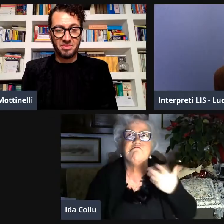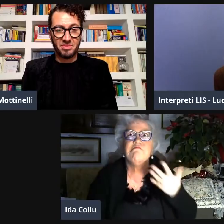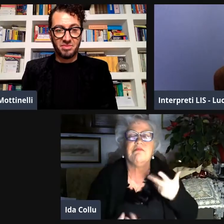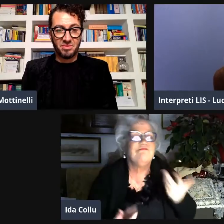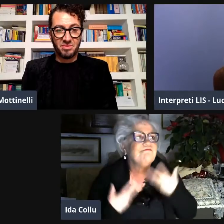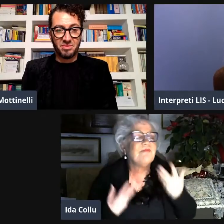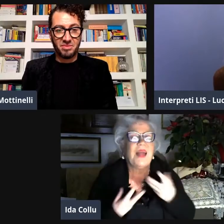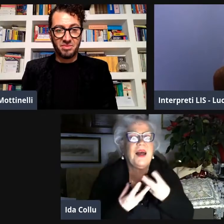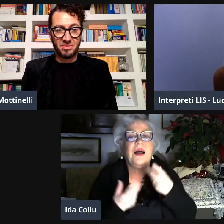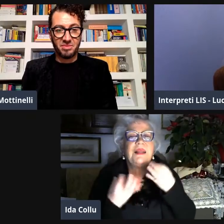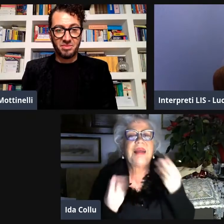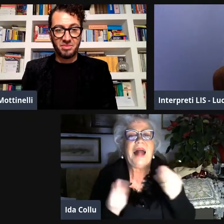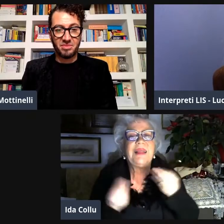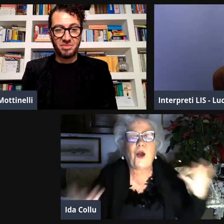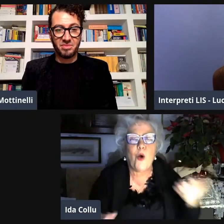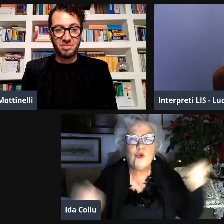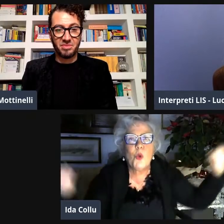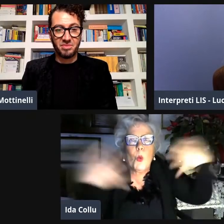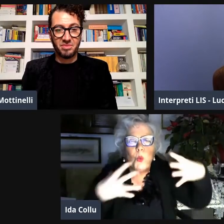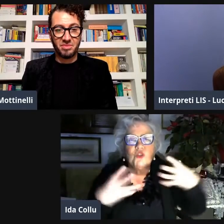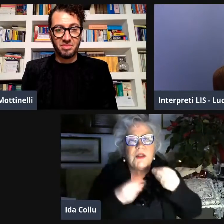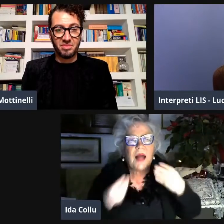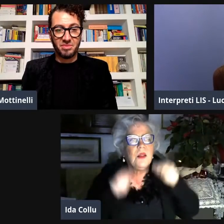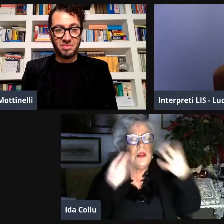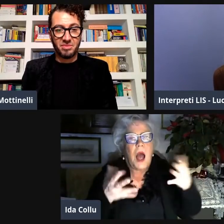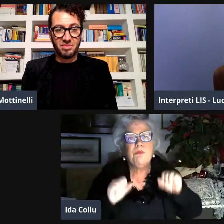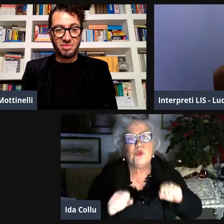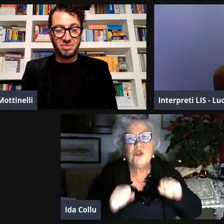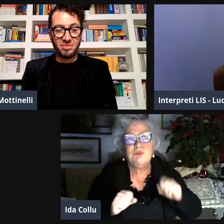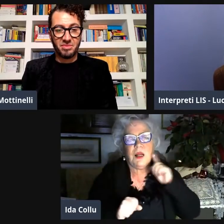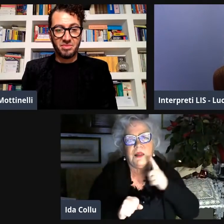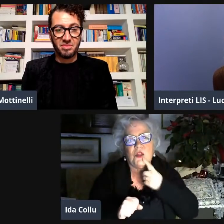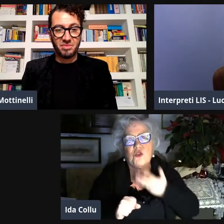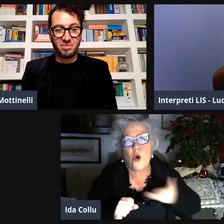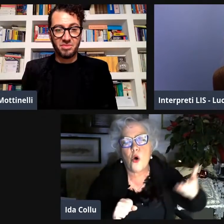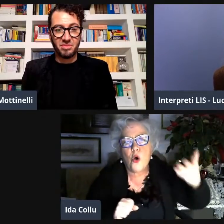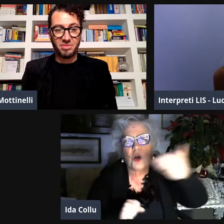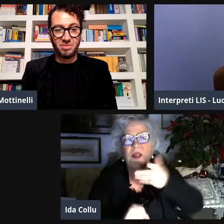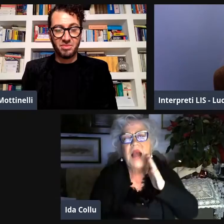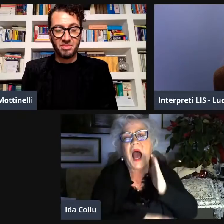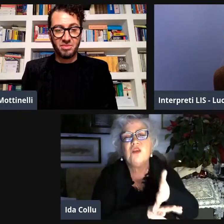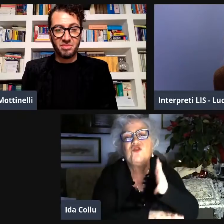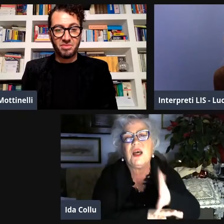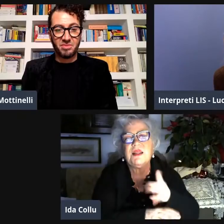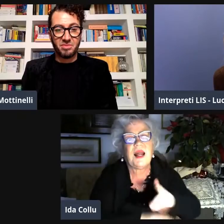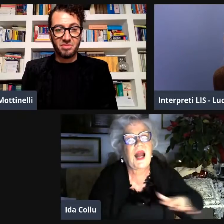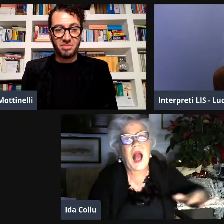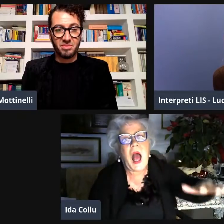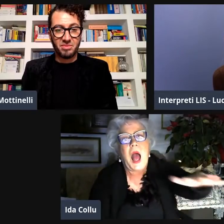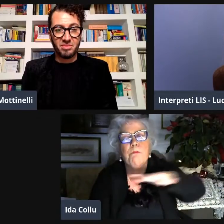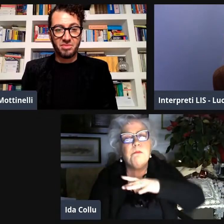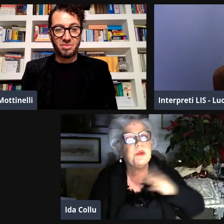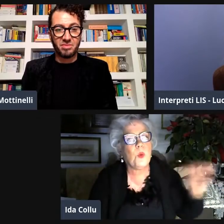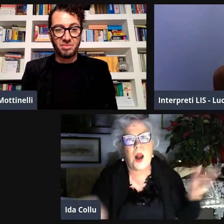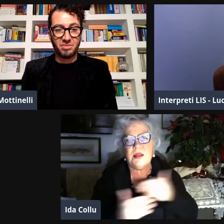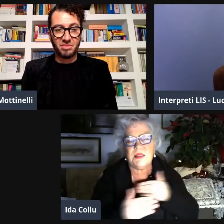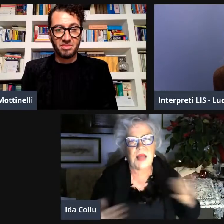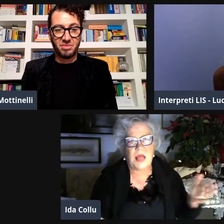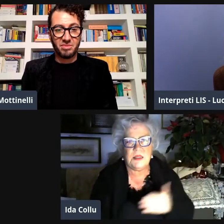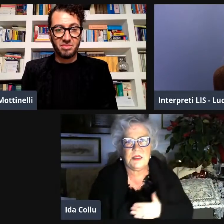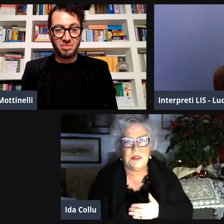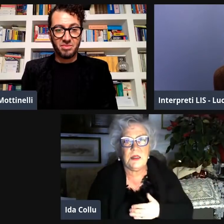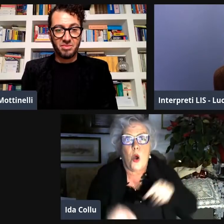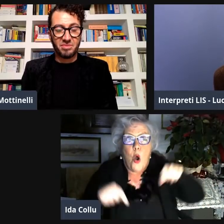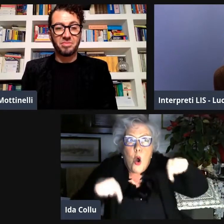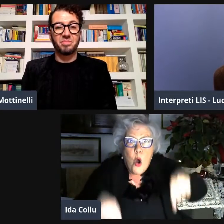forse una lingua forte e potesse darci tanti stimoli tante possibilità dare alle persone